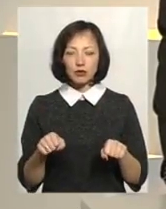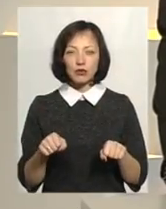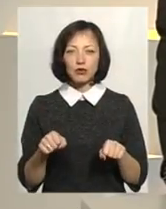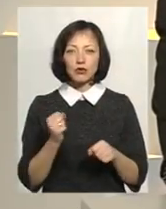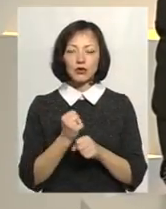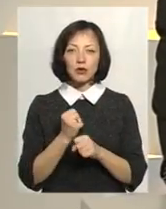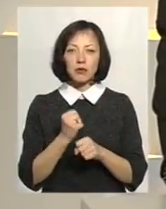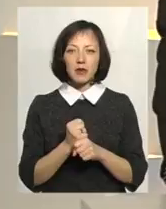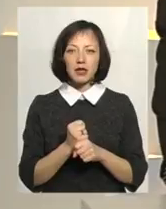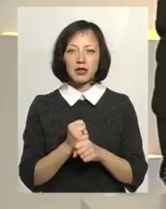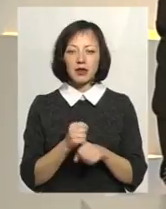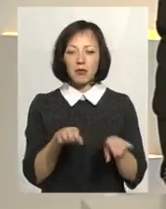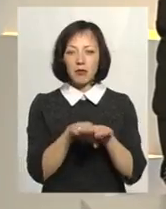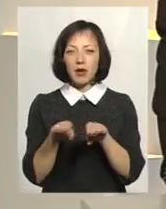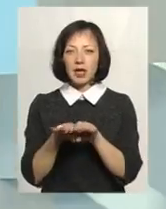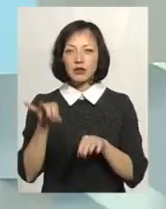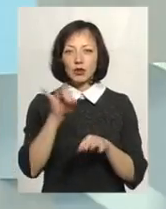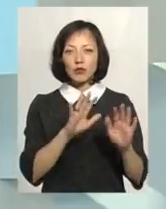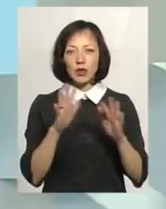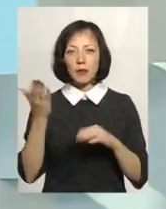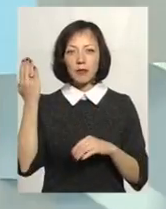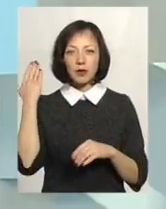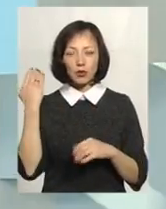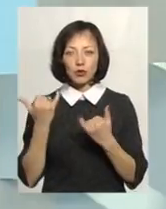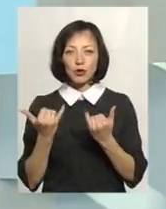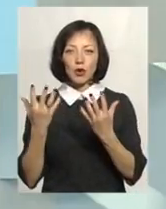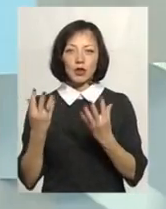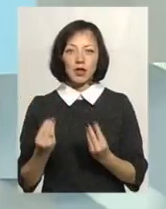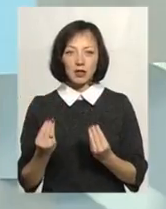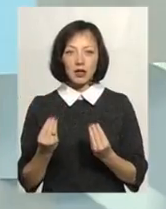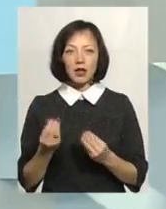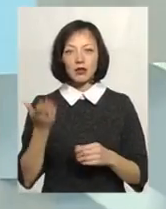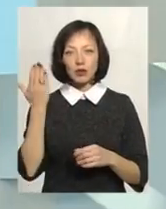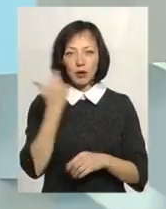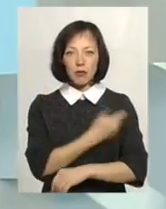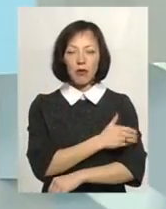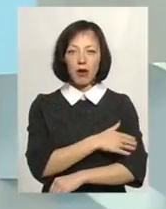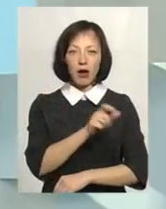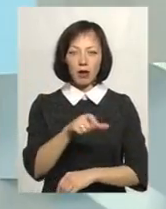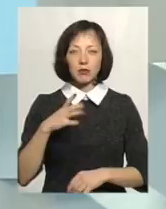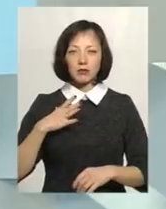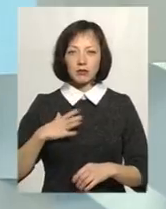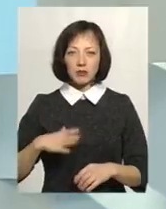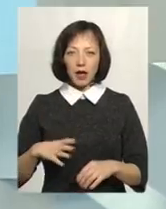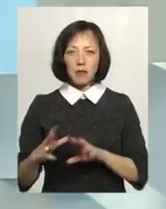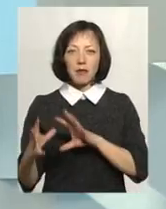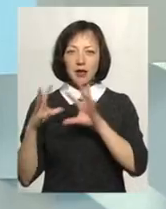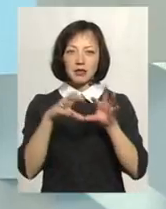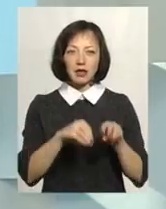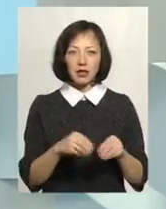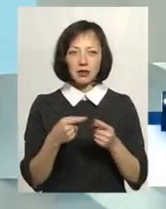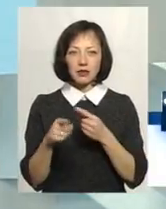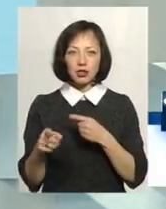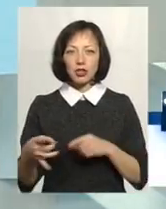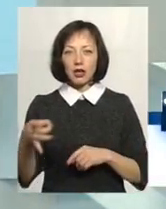між історичними подіями минулого і сьогоденням. Адже, як тоді, полякам доводилося вимушено переселятися в